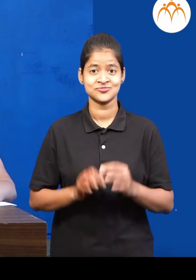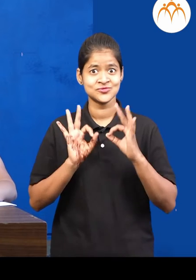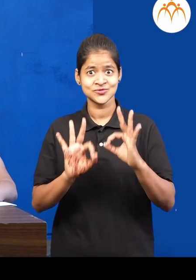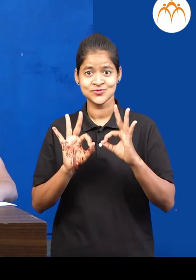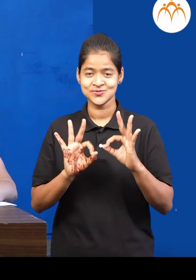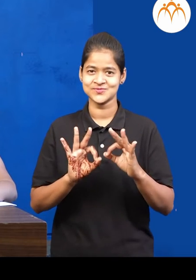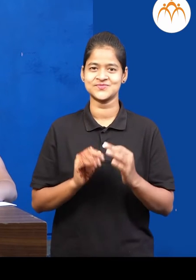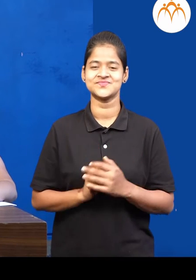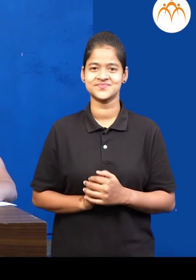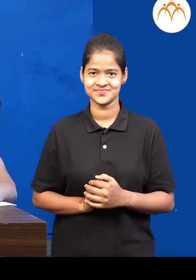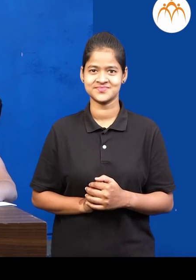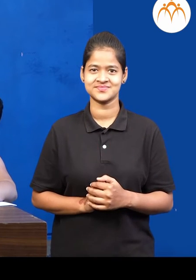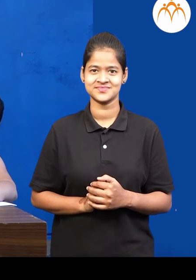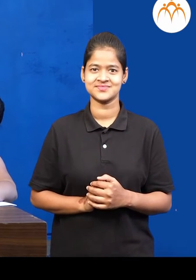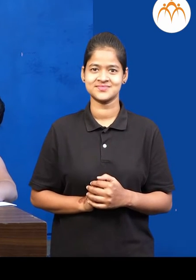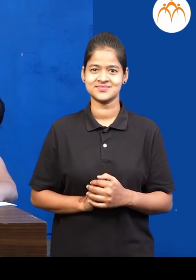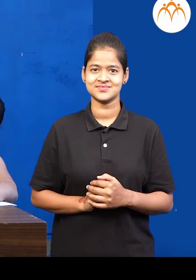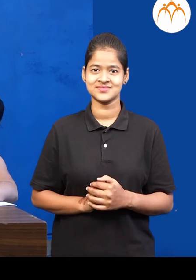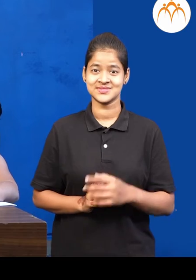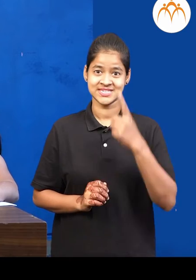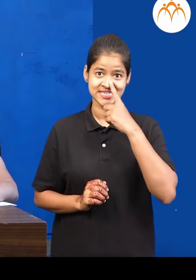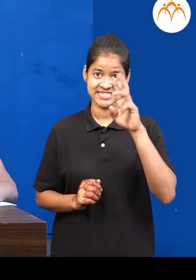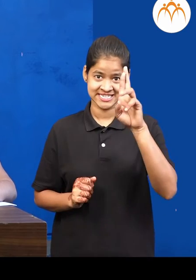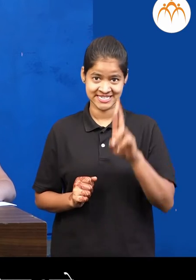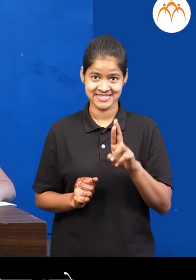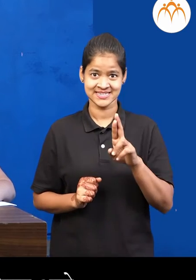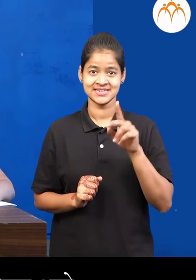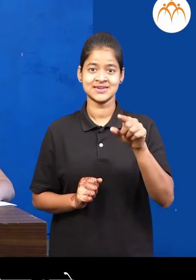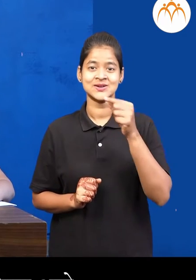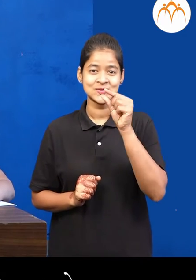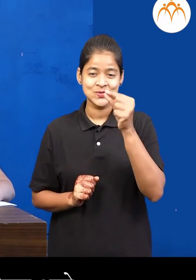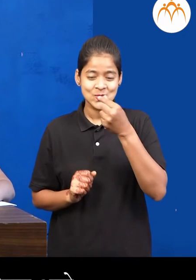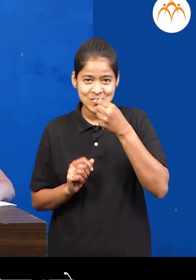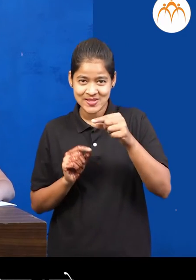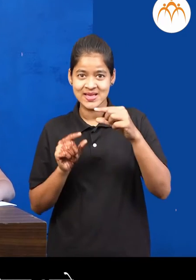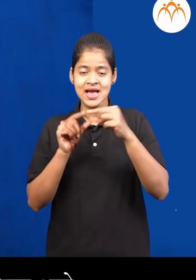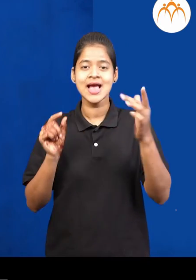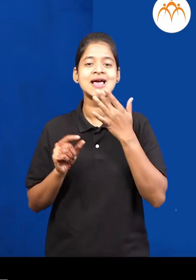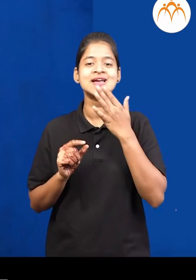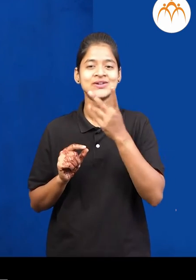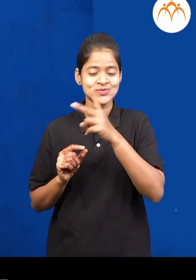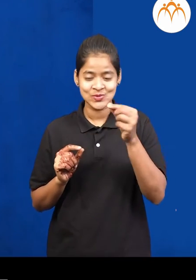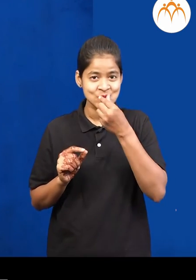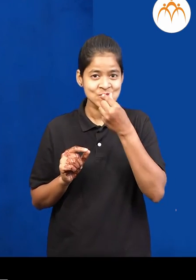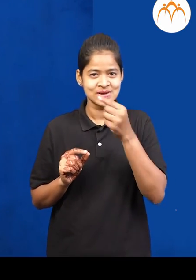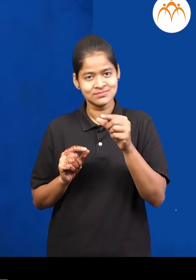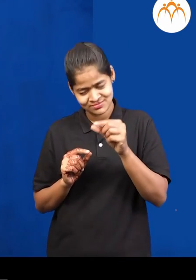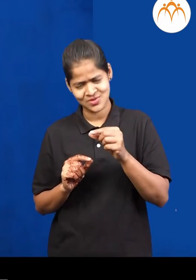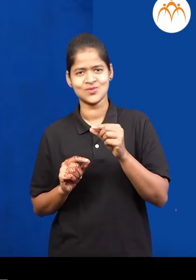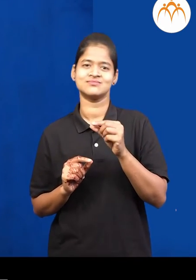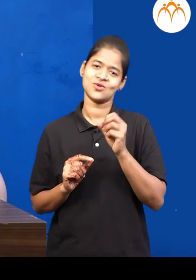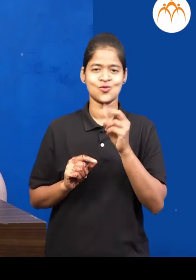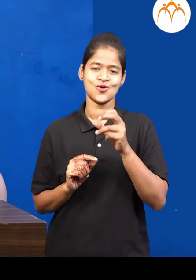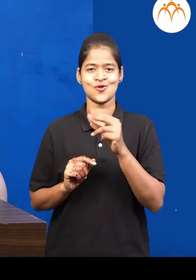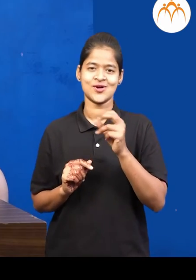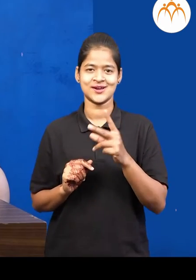अरे वा, बरा रमा, तु लाजमी जेम्स चा गोड़ा देना रे जेम्स चा गोड़ा? चा लेल